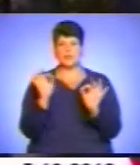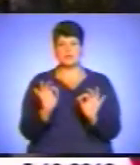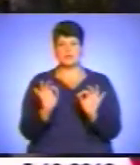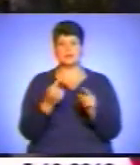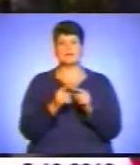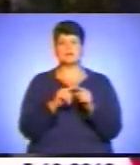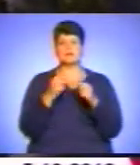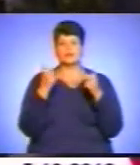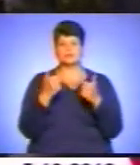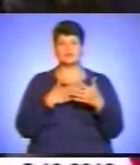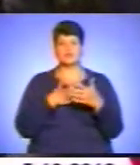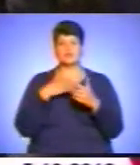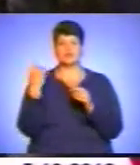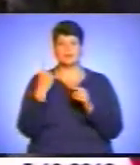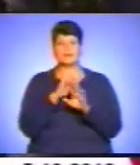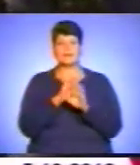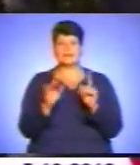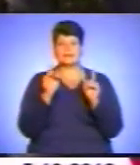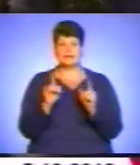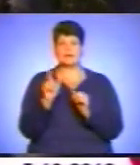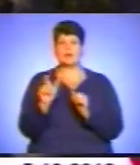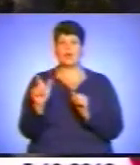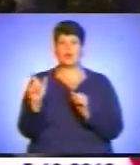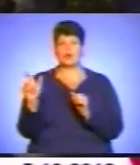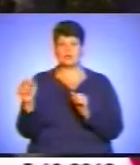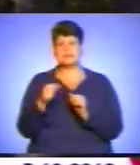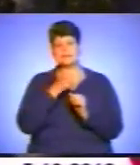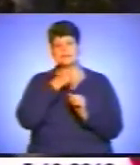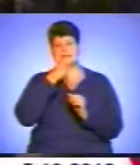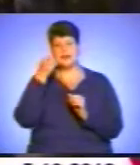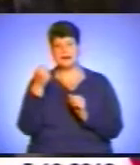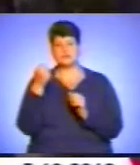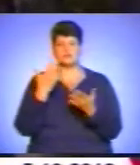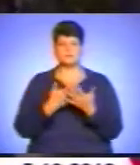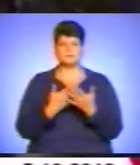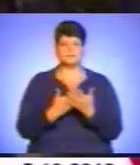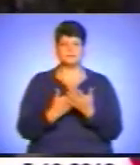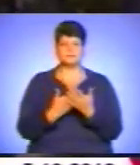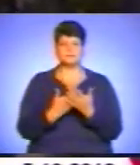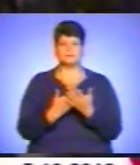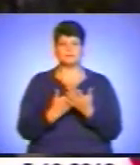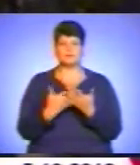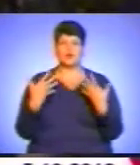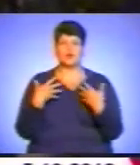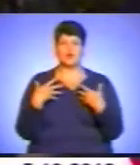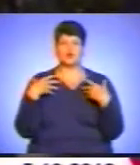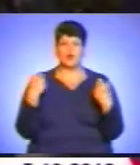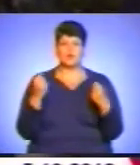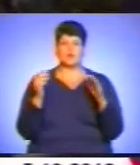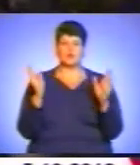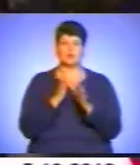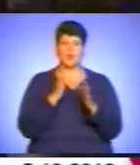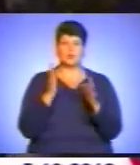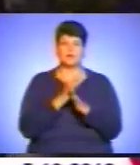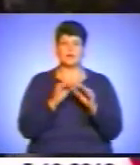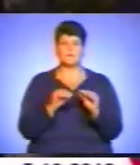не тільки люди, так скажімо, старші, а до оздоровлення довкілля, до посадки